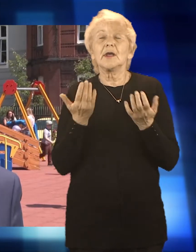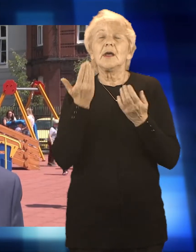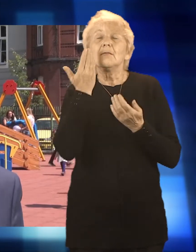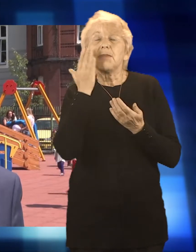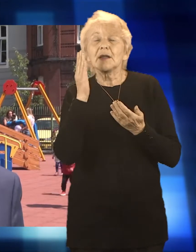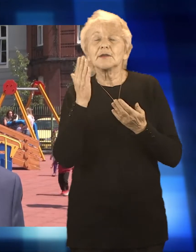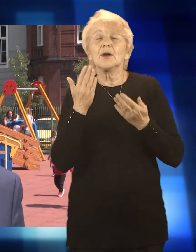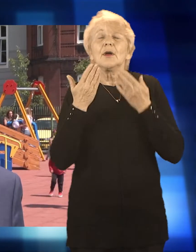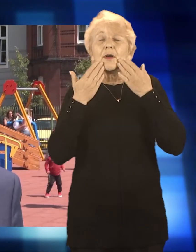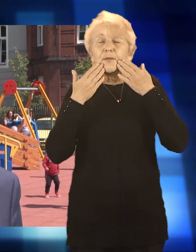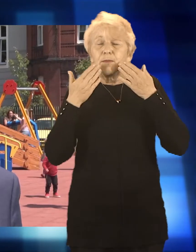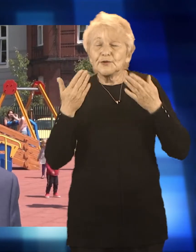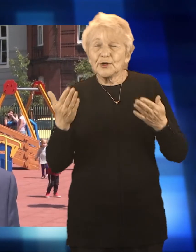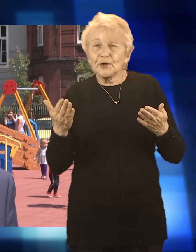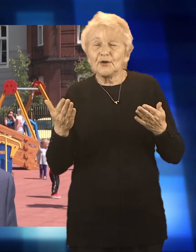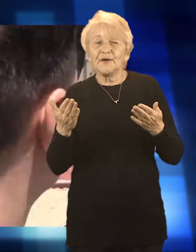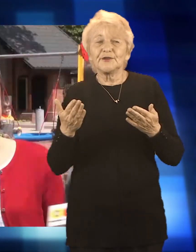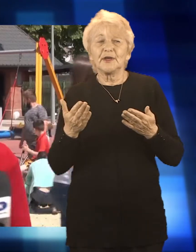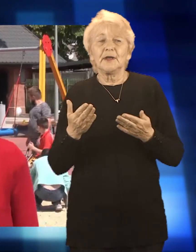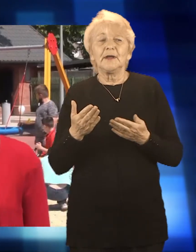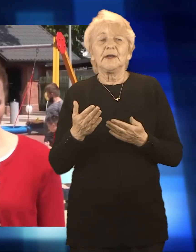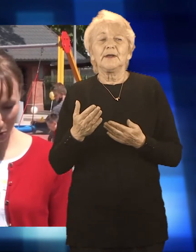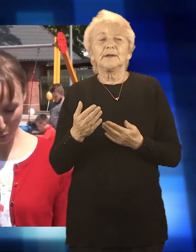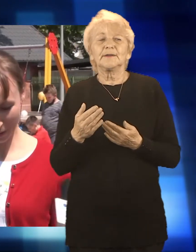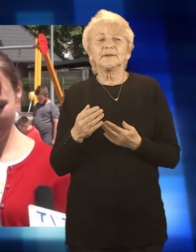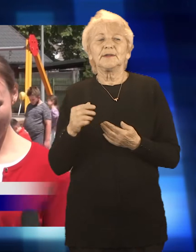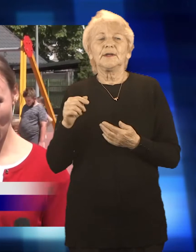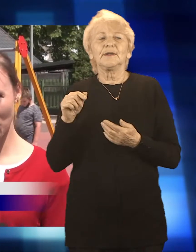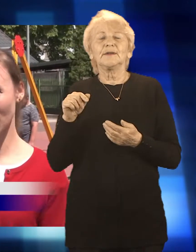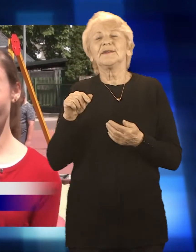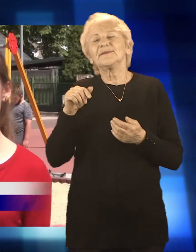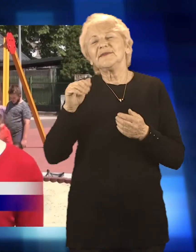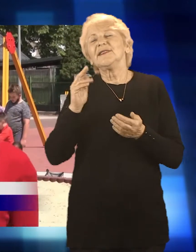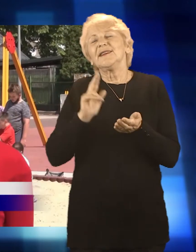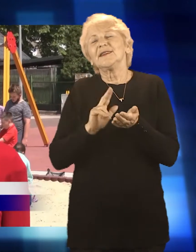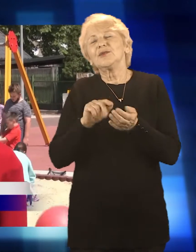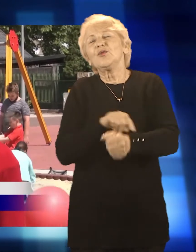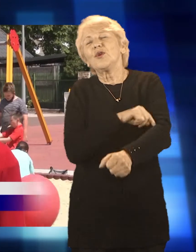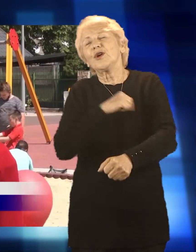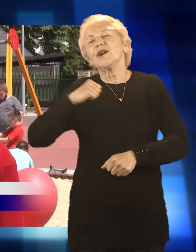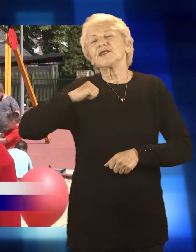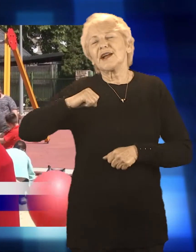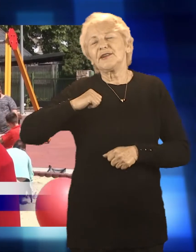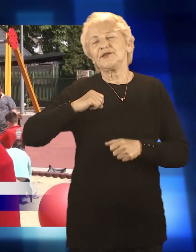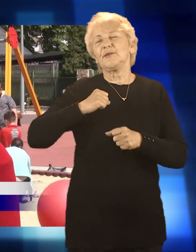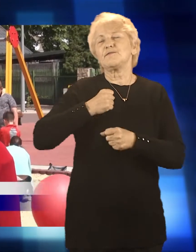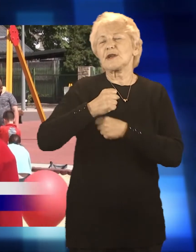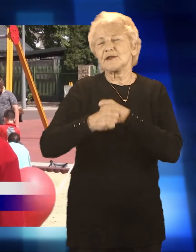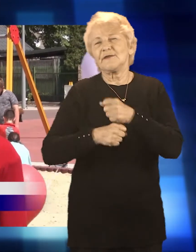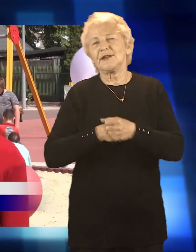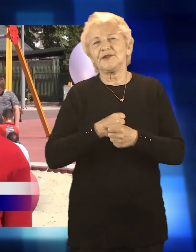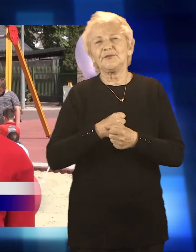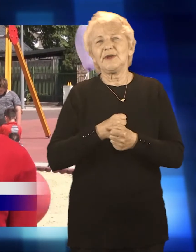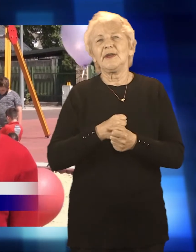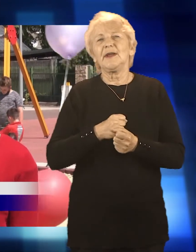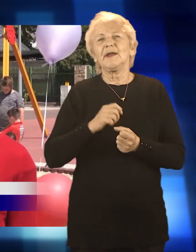wielkie, wielkie dzięki. Ja się cieszę, że doszło w końcu do otwarcia tego miejsca, ponieważ tak co najmniej od pół roku to było